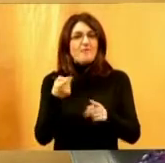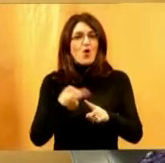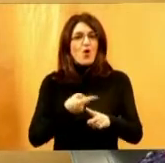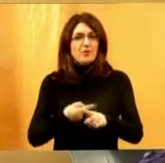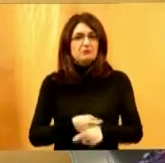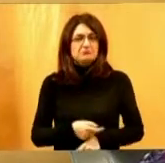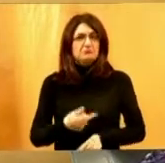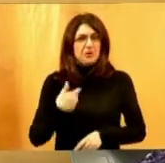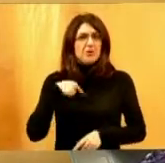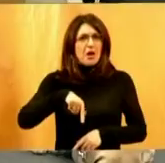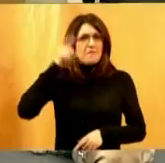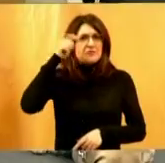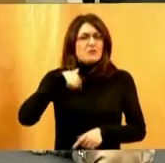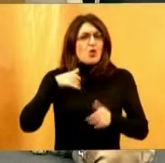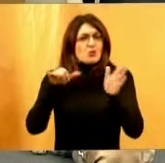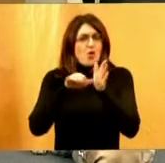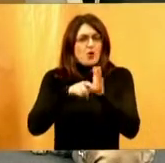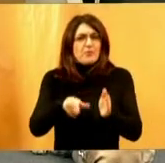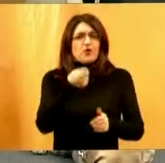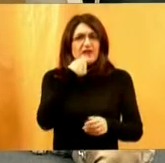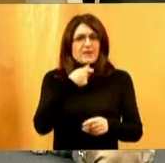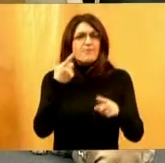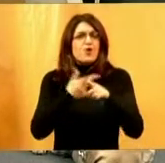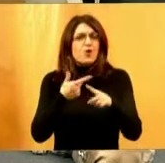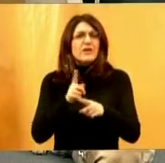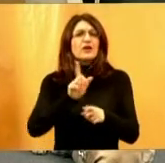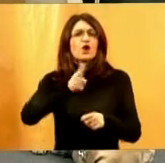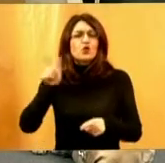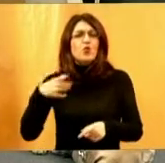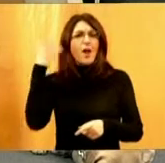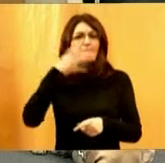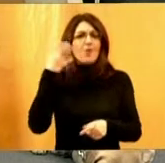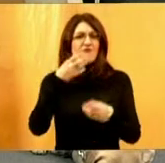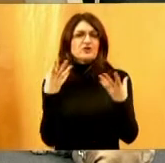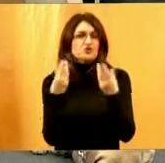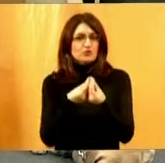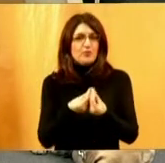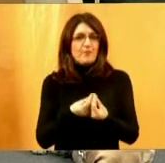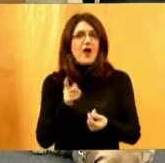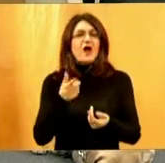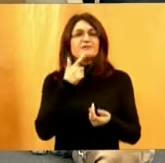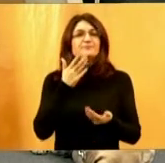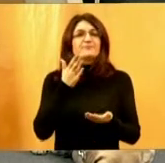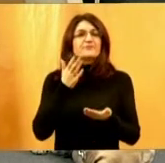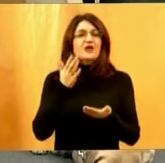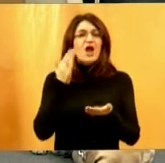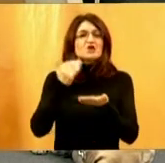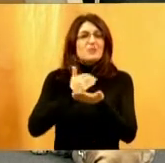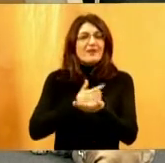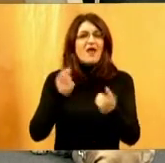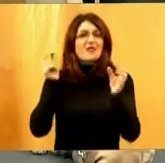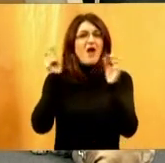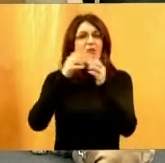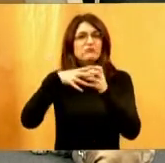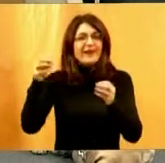mislim da ga koristim u normalnim količinama u kombinaciji sa drugim povrćem. Vrlo često sa špinatom, sa blitvom,